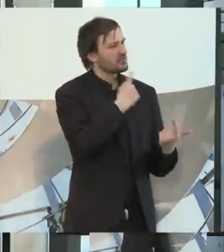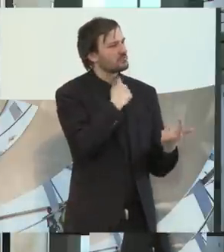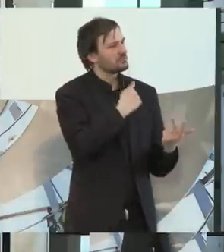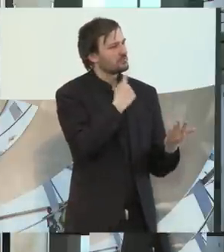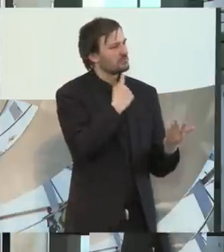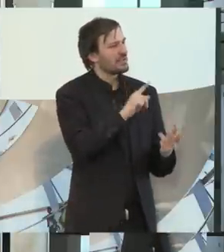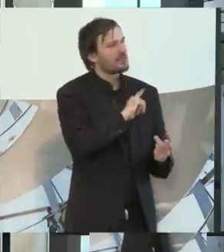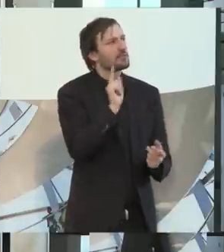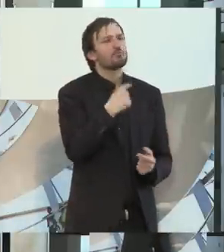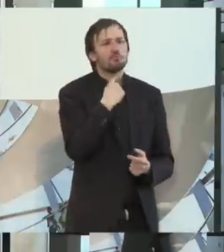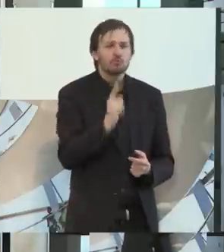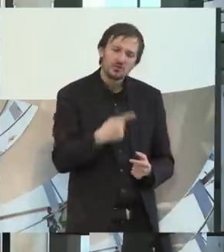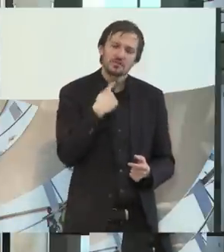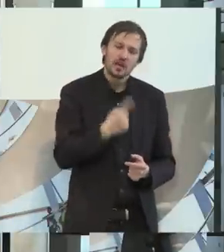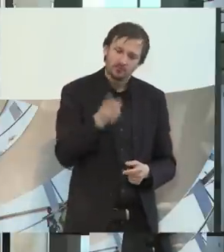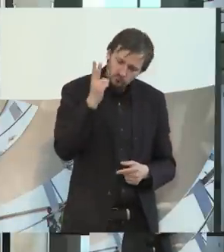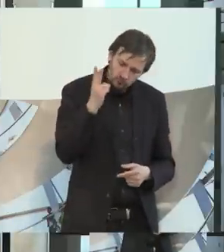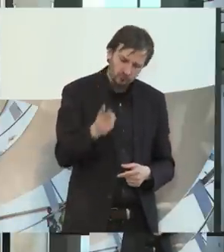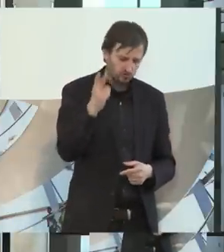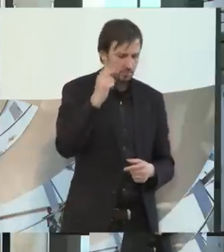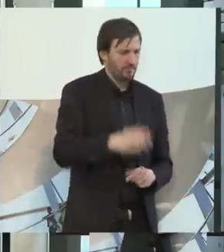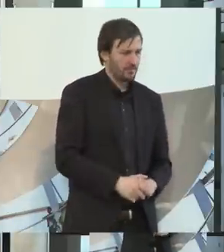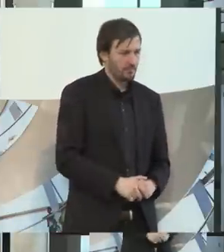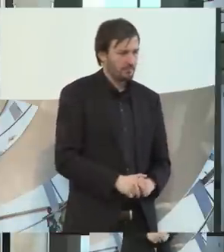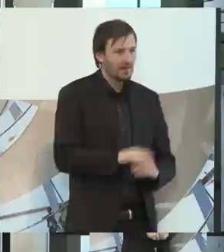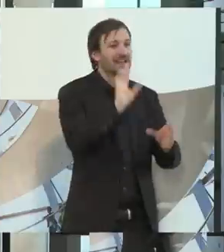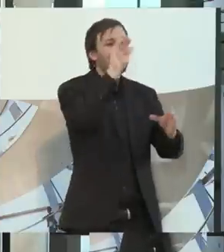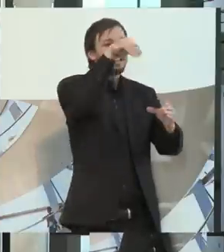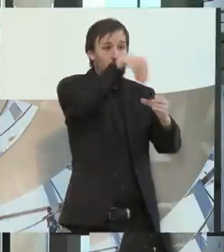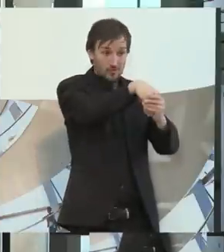Dinge festgeben, weil Inklusion